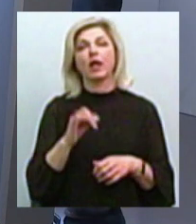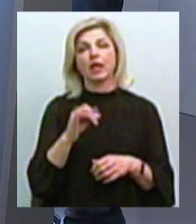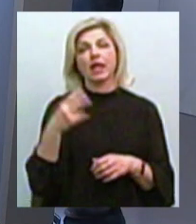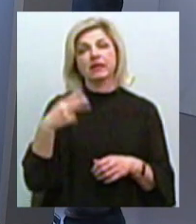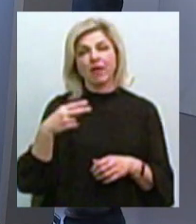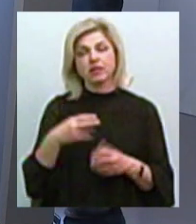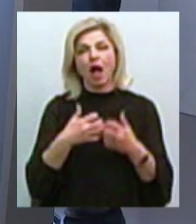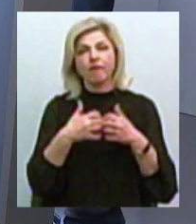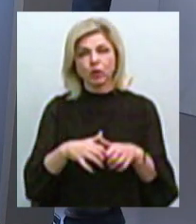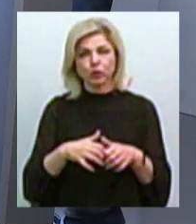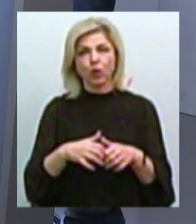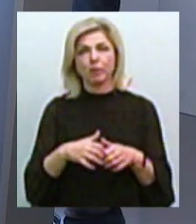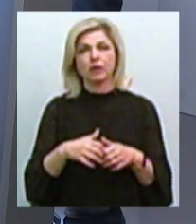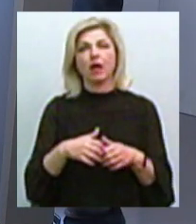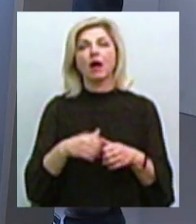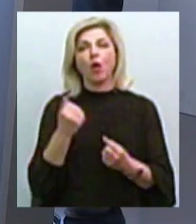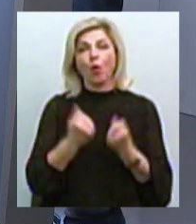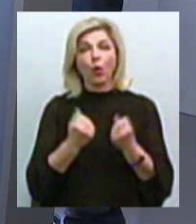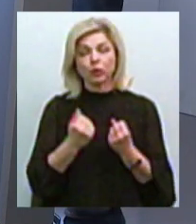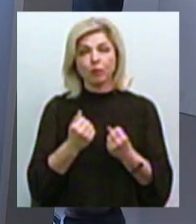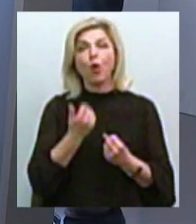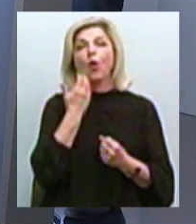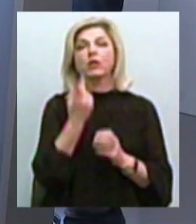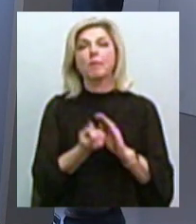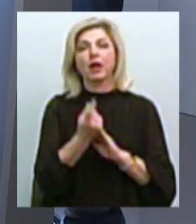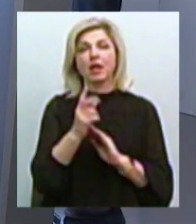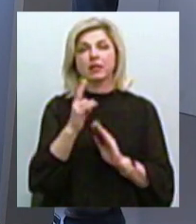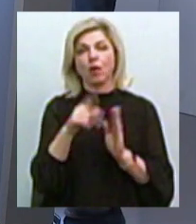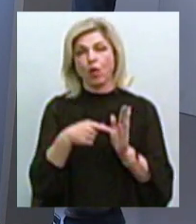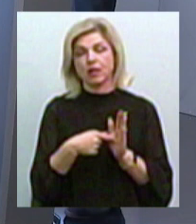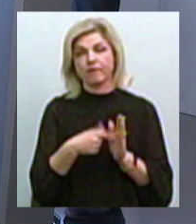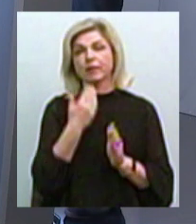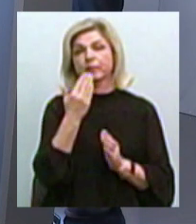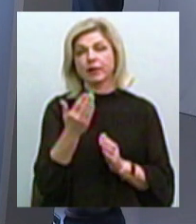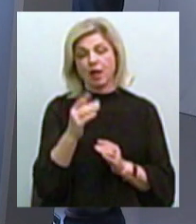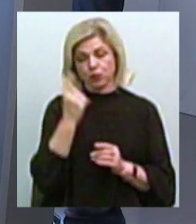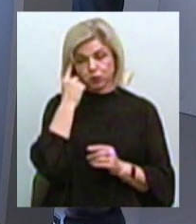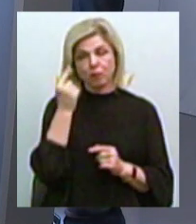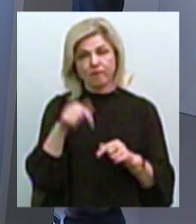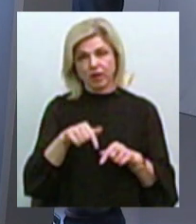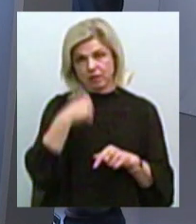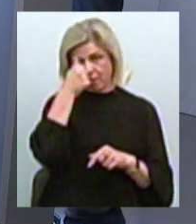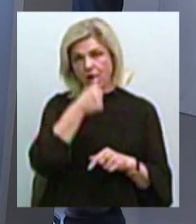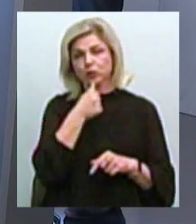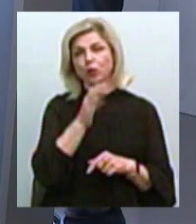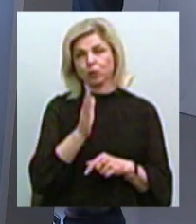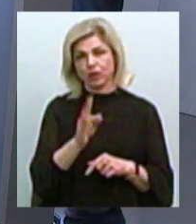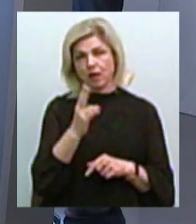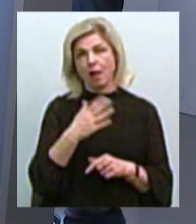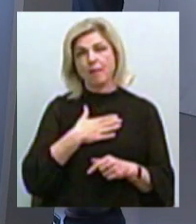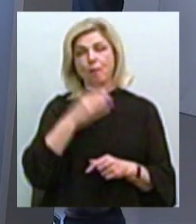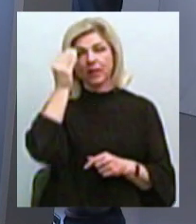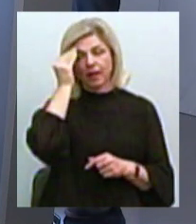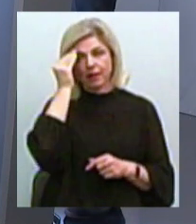автономным ходом. А когда они появятся в Миколаеве? Я думаю, что в этом году они появятся в Николаеве. Это мое мнение.